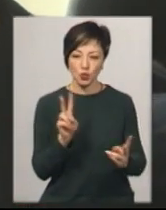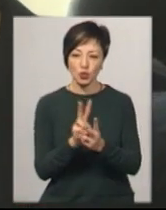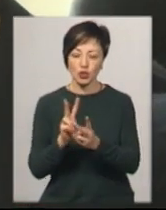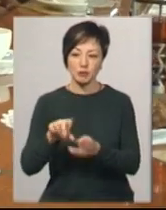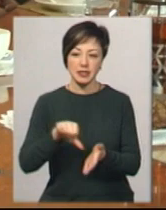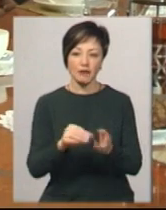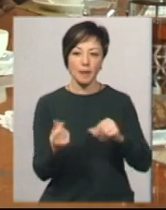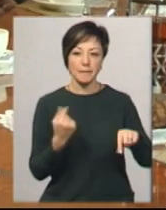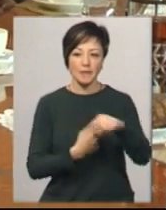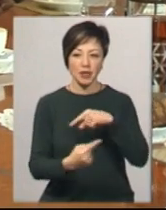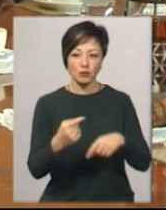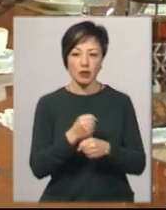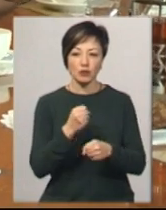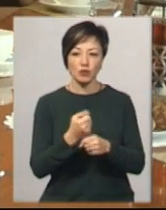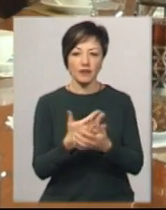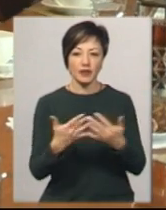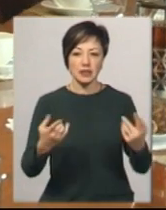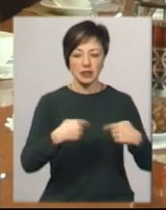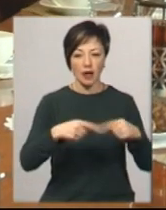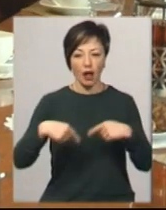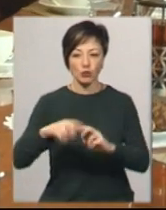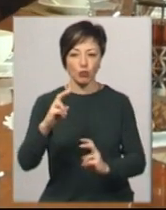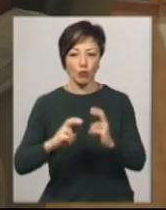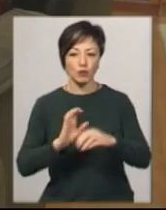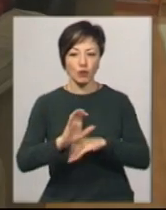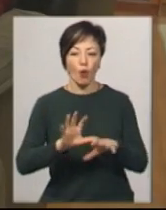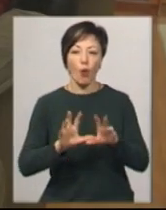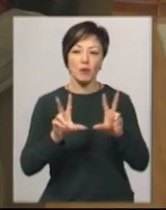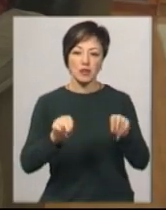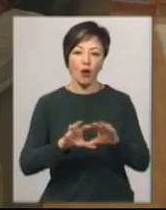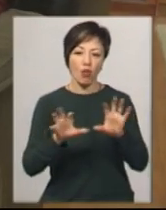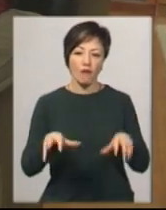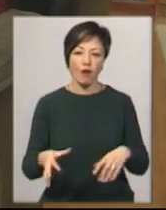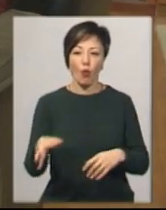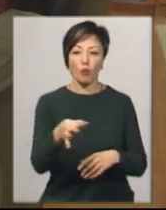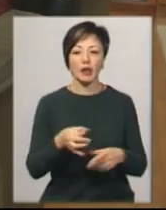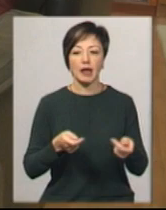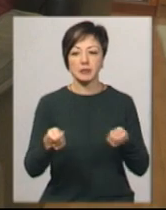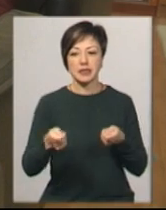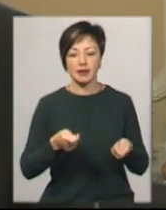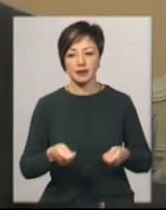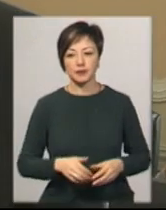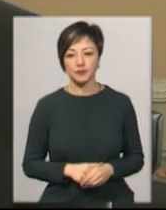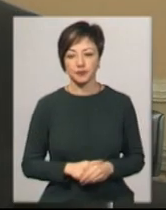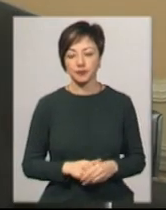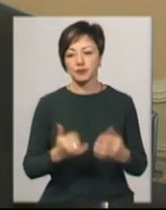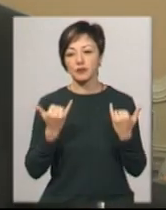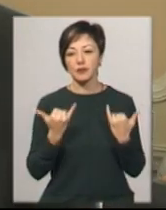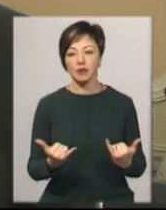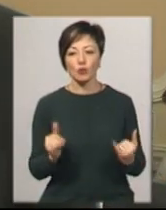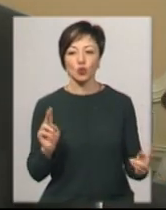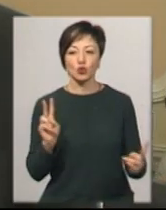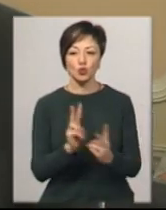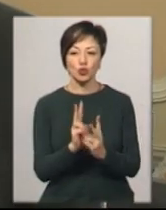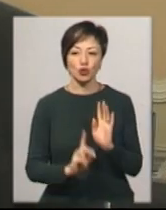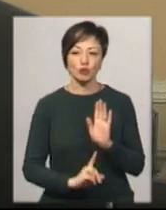представниками бізнесу, що працюють у різних галузях промисловості, обіцяє голова Хмельницької обласної адміністрації Дмитро Габінет. З сьогоднішньою зустрічю